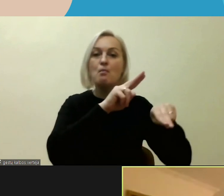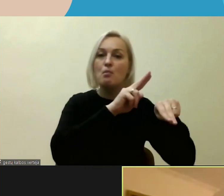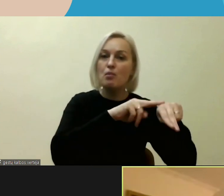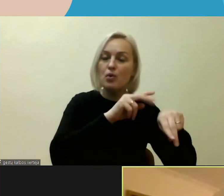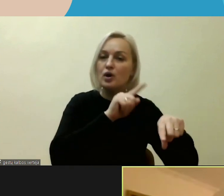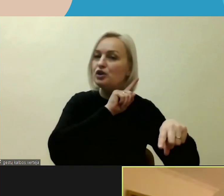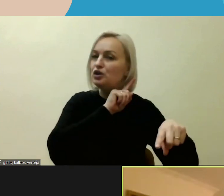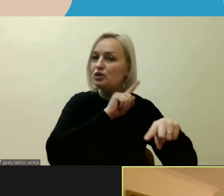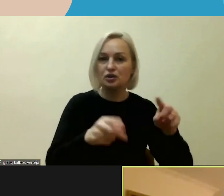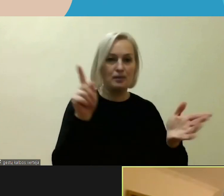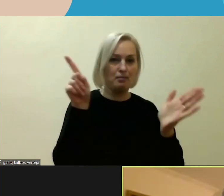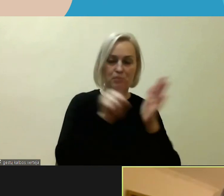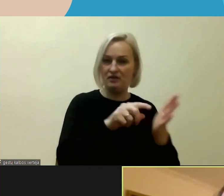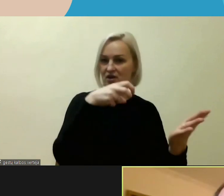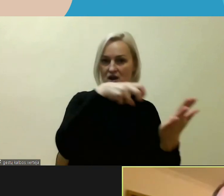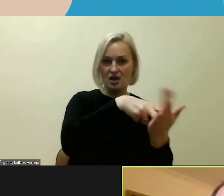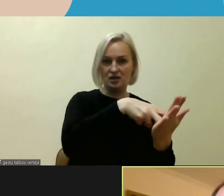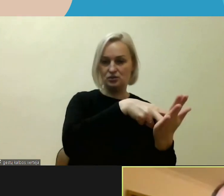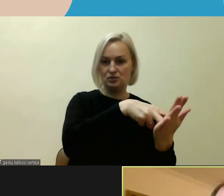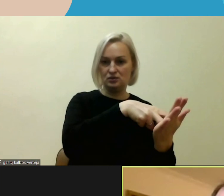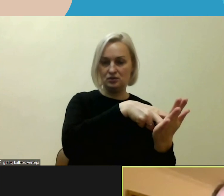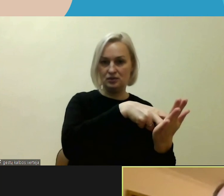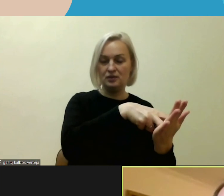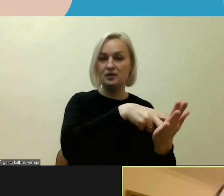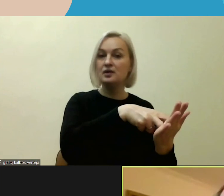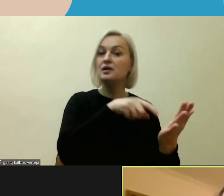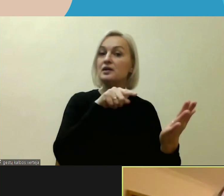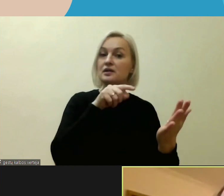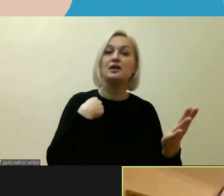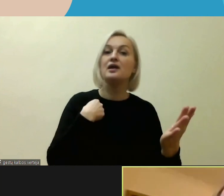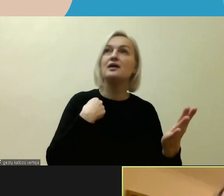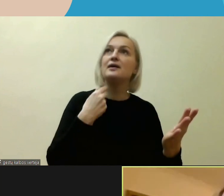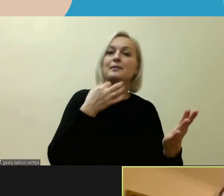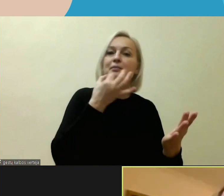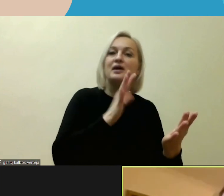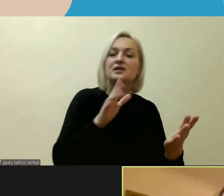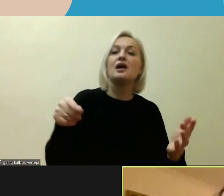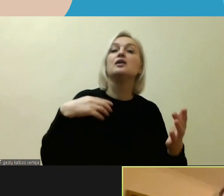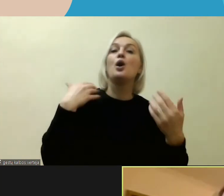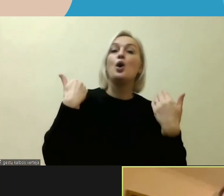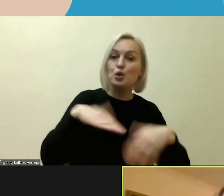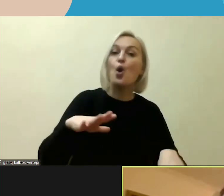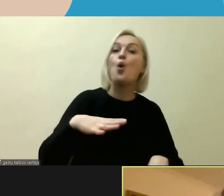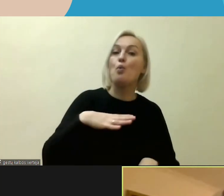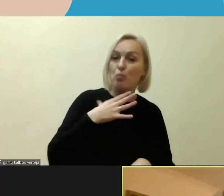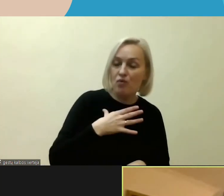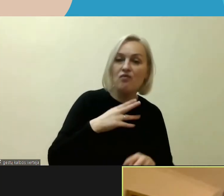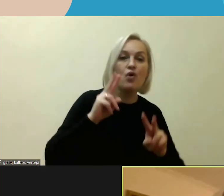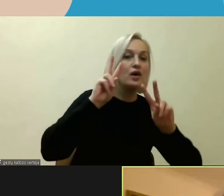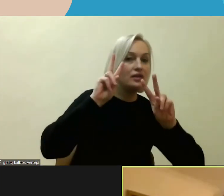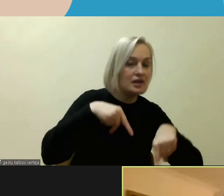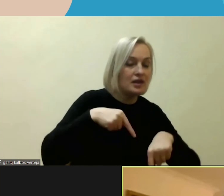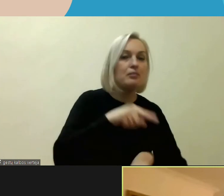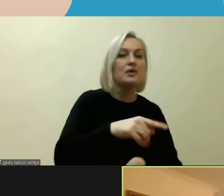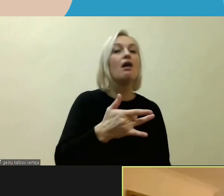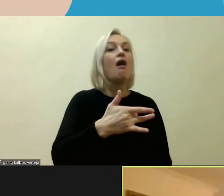užregistruoti. Tai nereiškia, kad tai įvyko, bet tai reiškia, kad yra tokia tikimybė, kad buvo įvykdytas